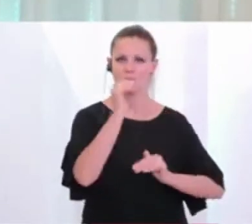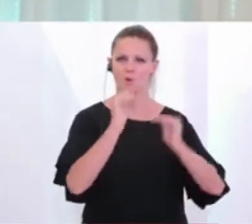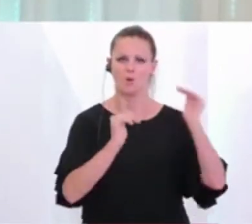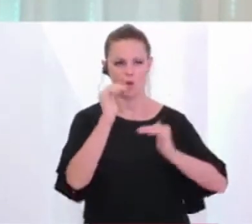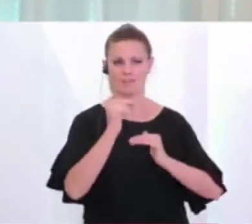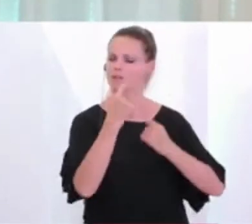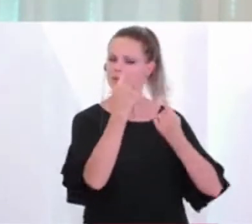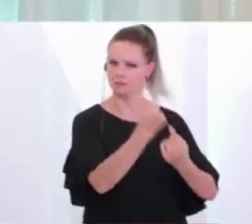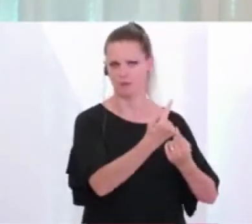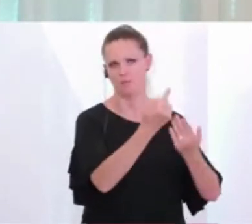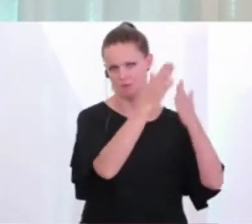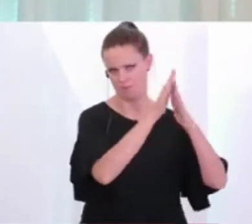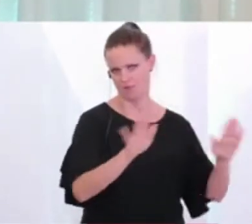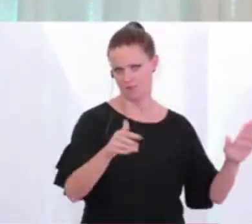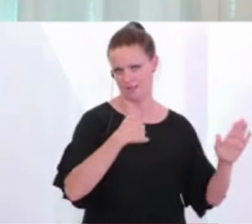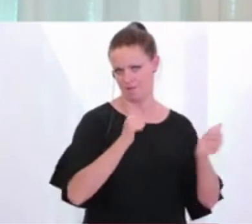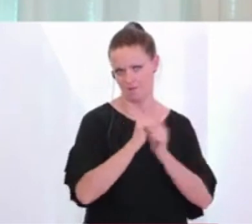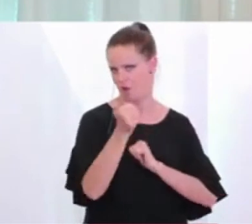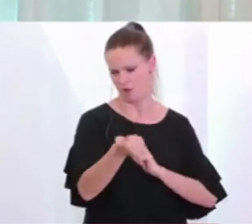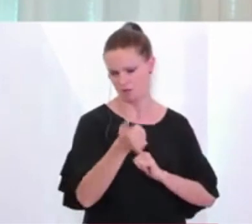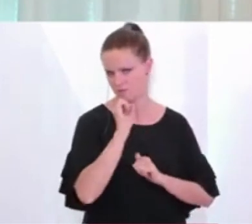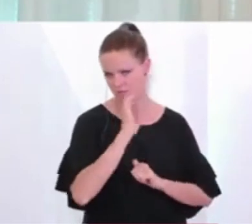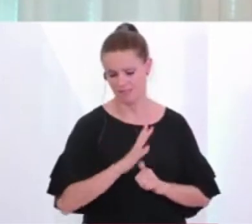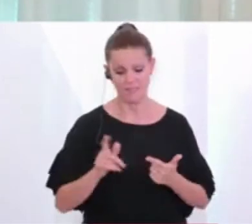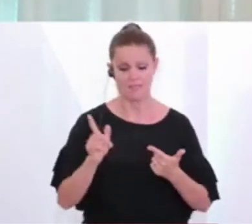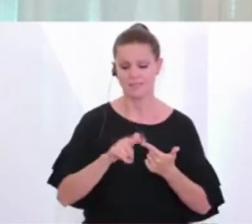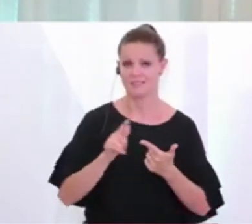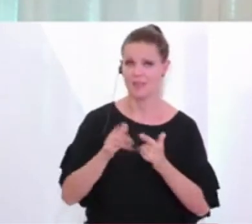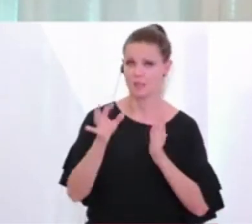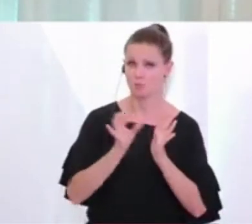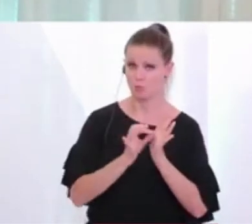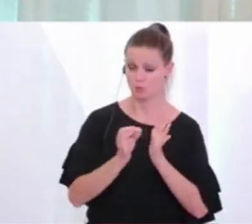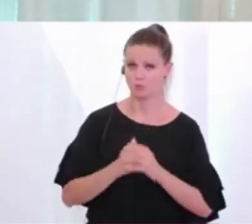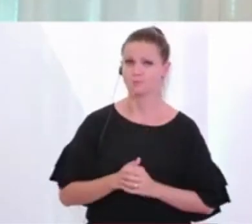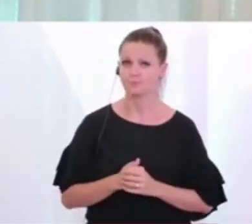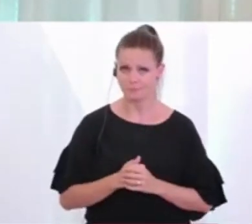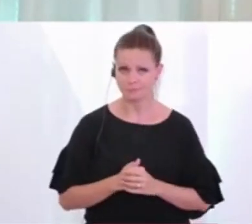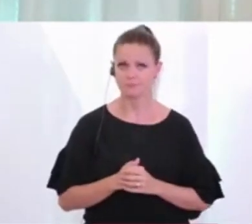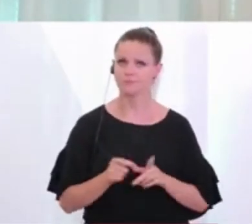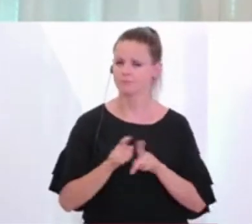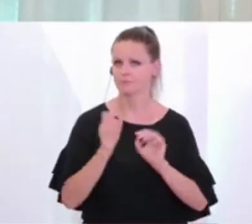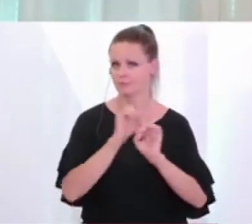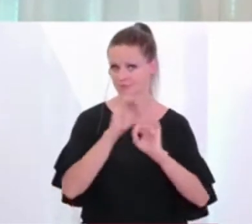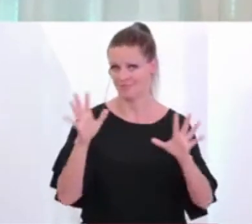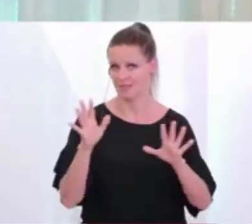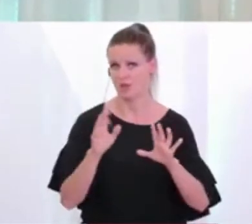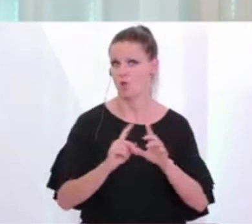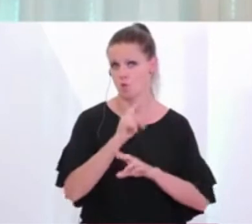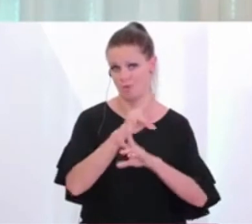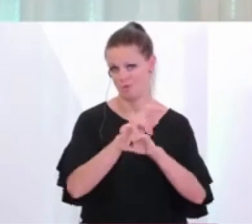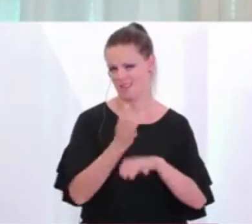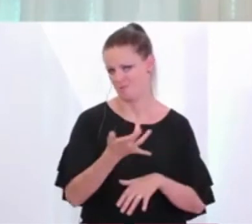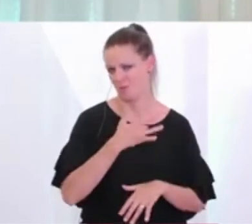präsentiert wird. Der große Punkt, um den es geht, und da ist auch natürlich in diesem Fall Oberösterreich